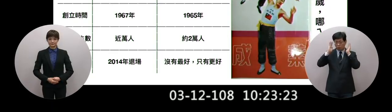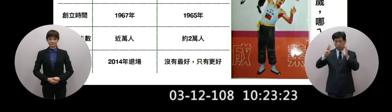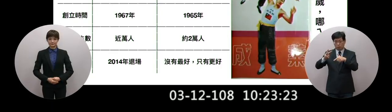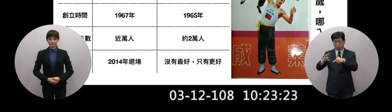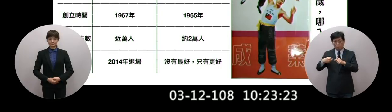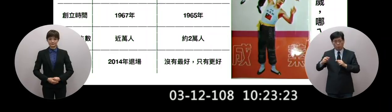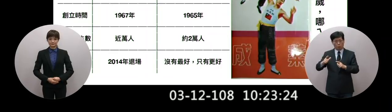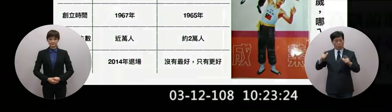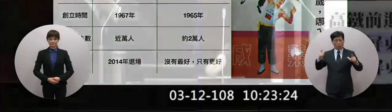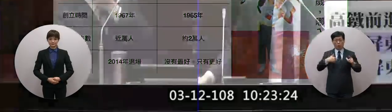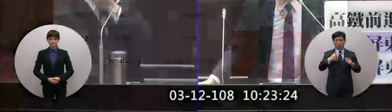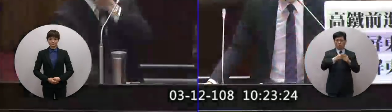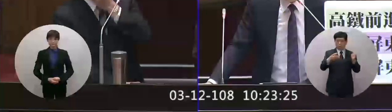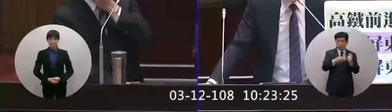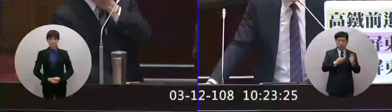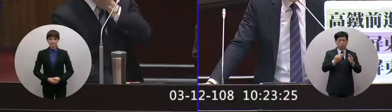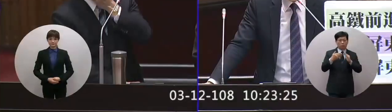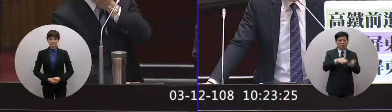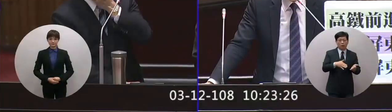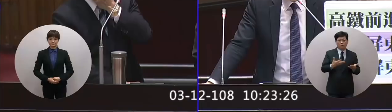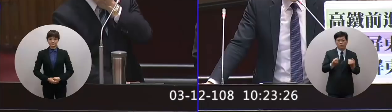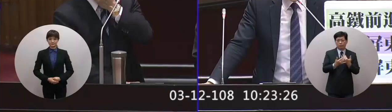越來越大庭英國不學生